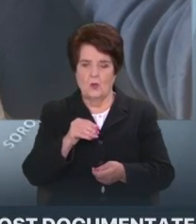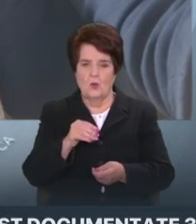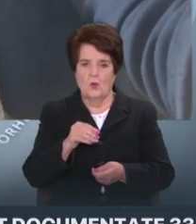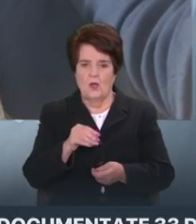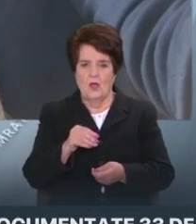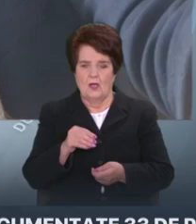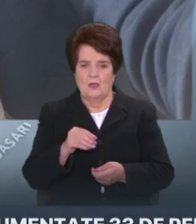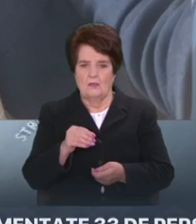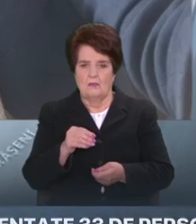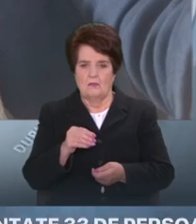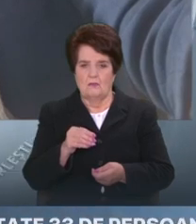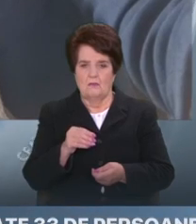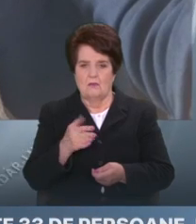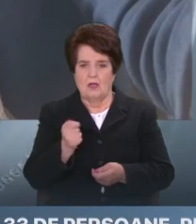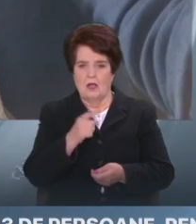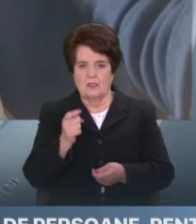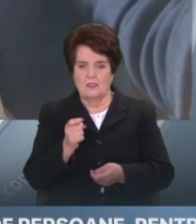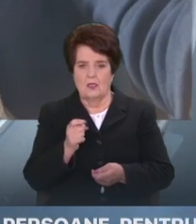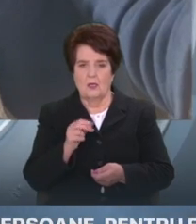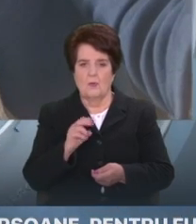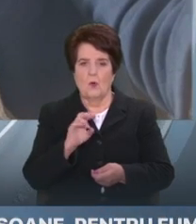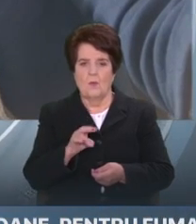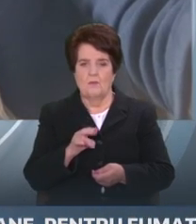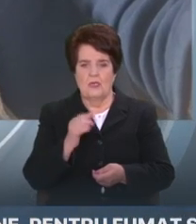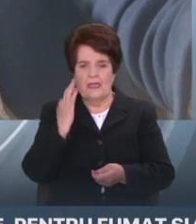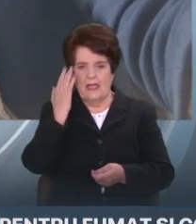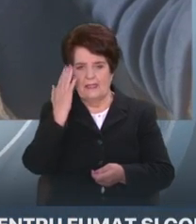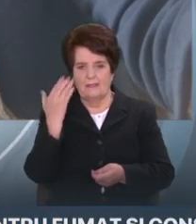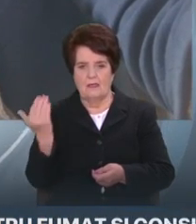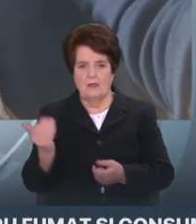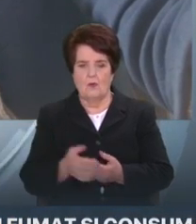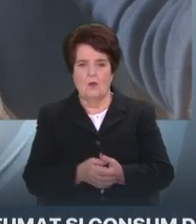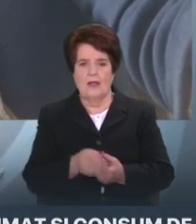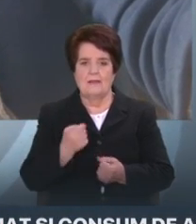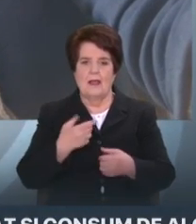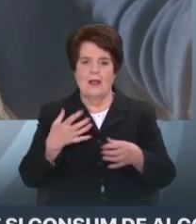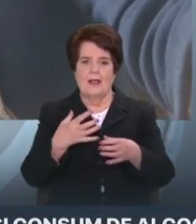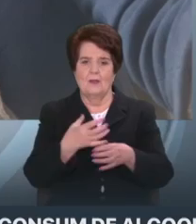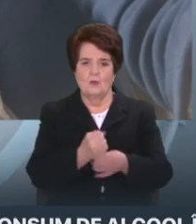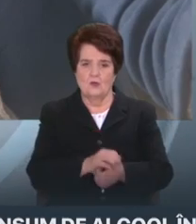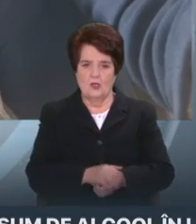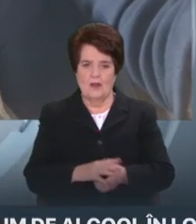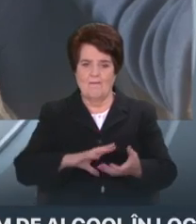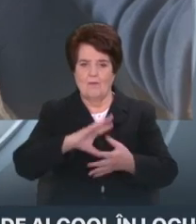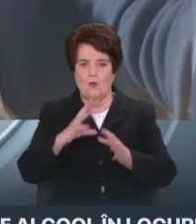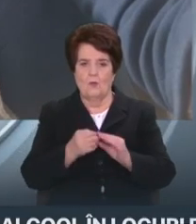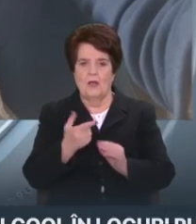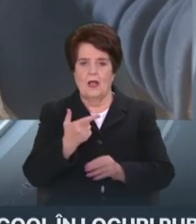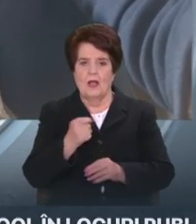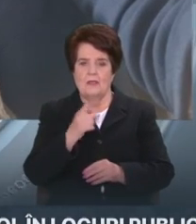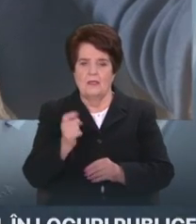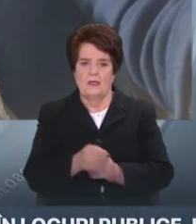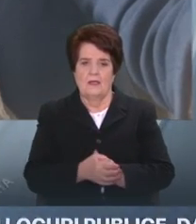Gazpromului de a reduce volumul de gaze și